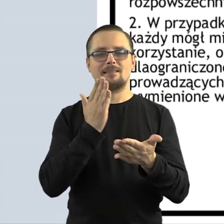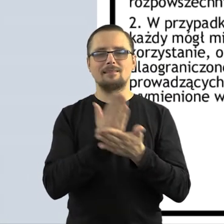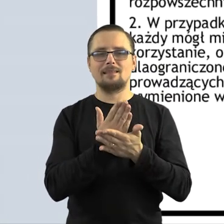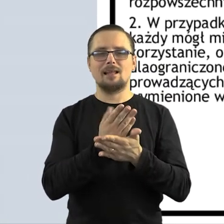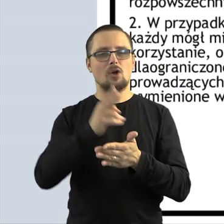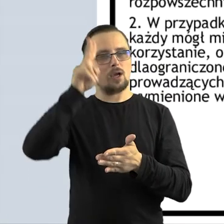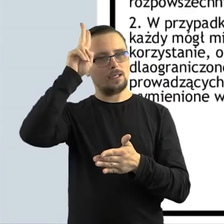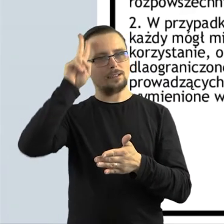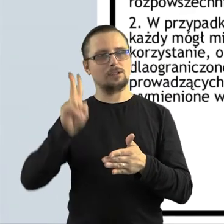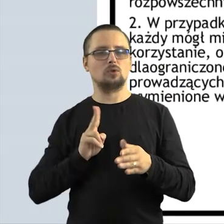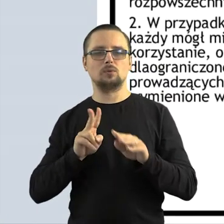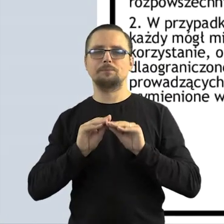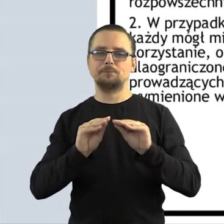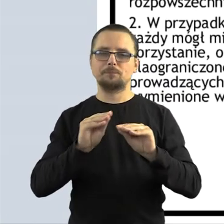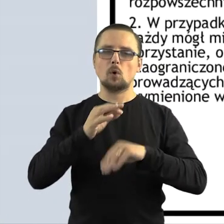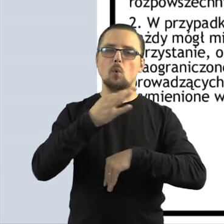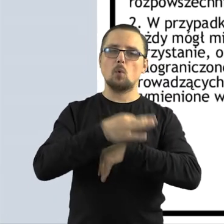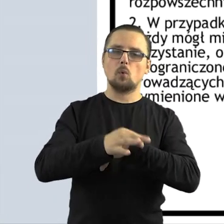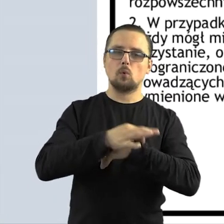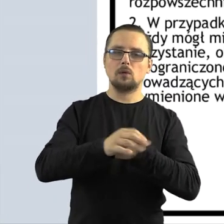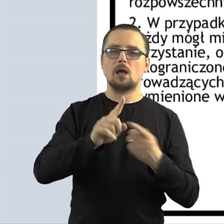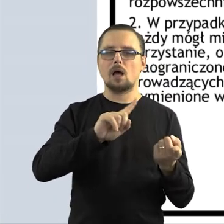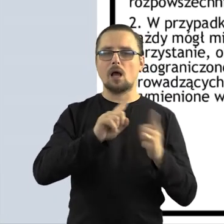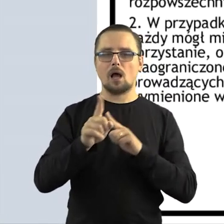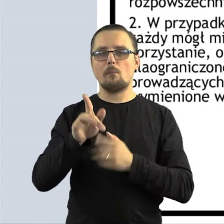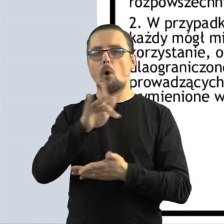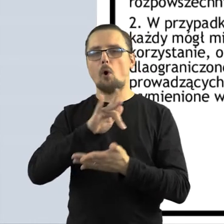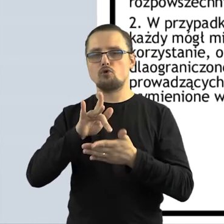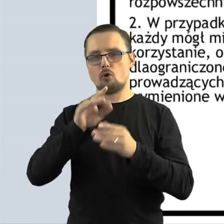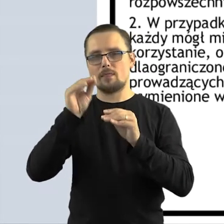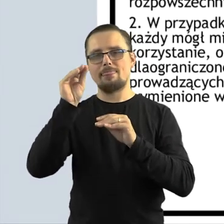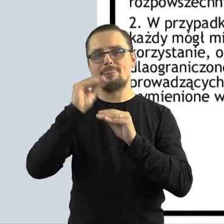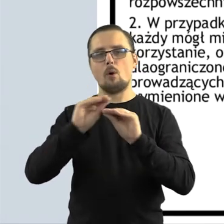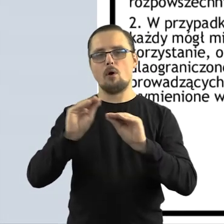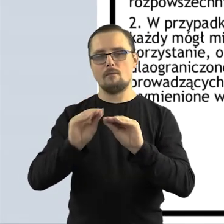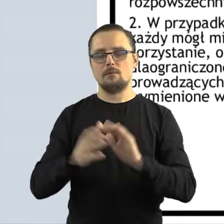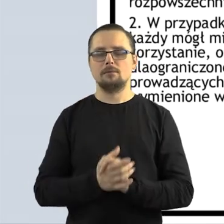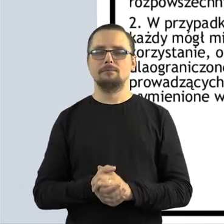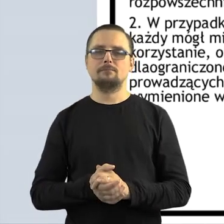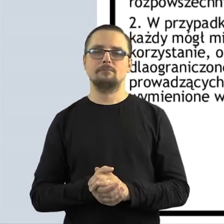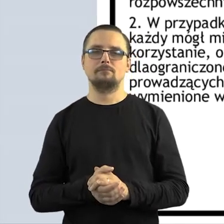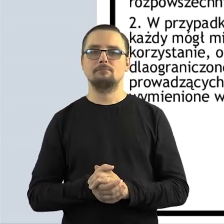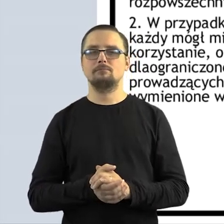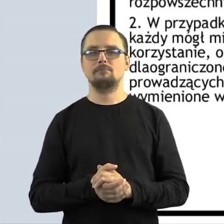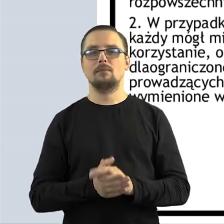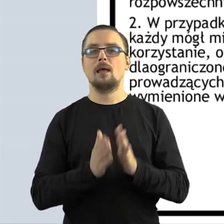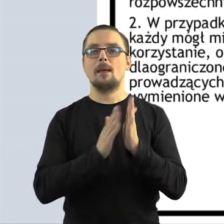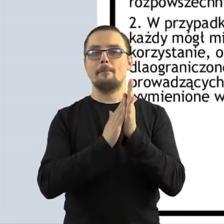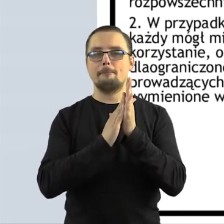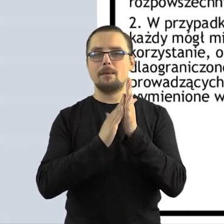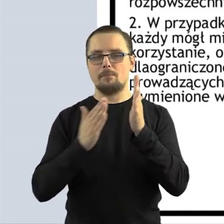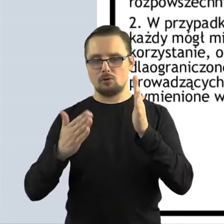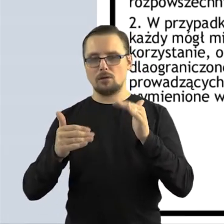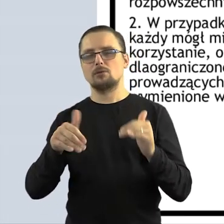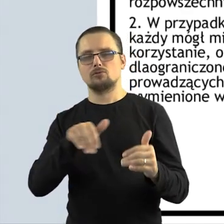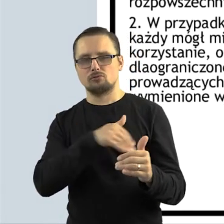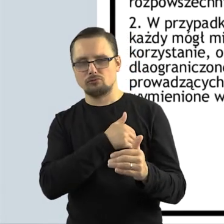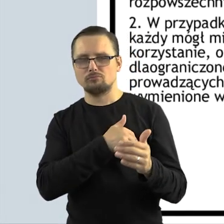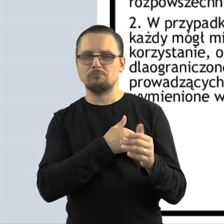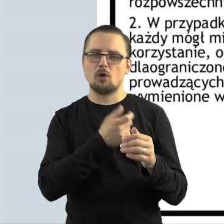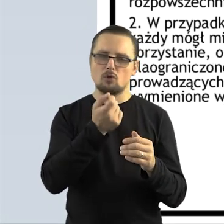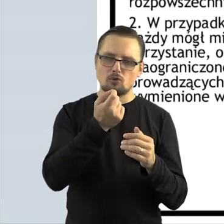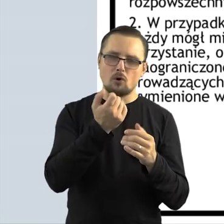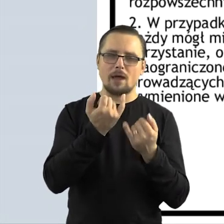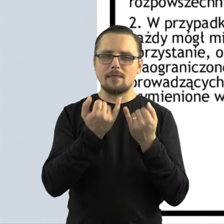wyłącznie do instytucji oświatowych, uczelni lub jednostek naukowych. Czyli oczywiście, jeśli mówimy o bibliotece szkolnej, to sytuacja będzie